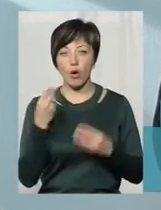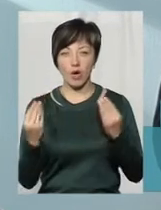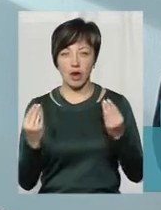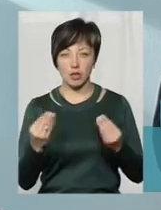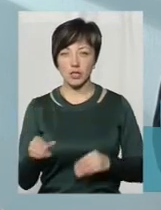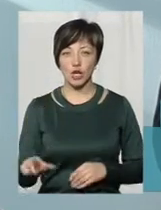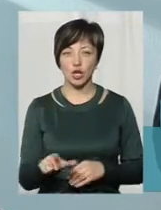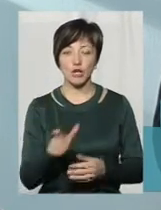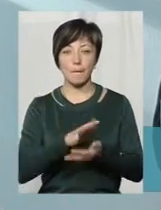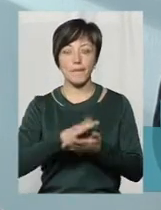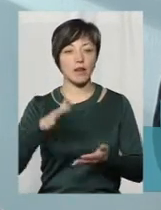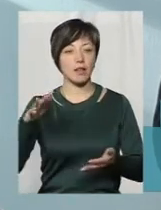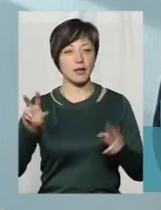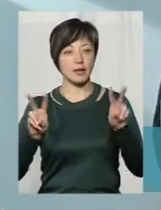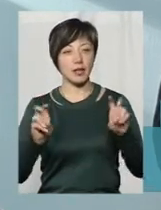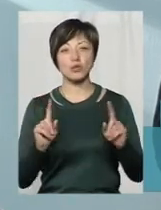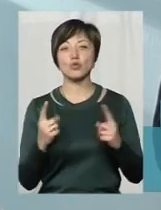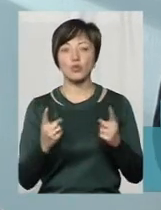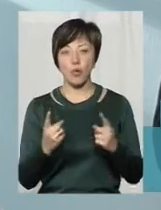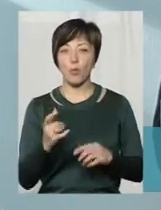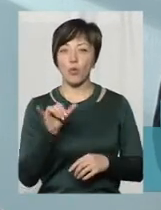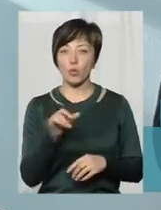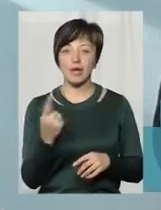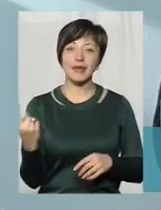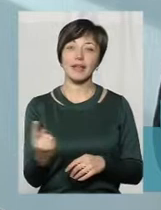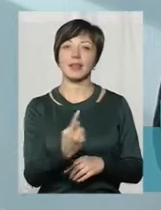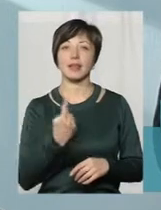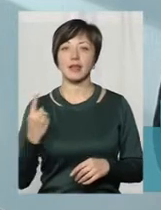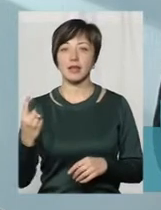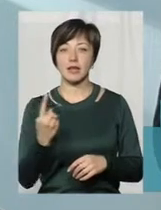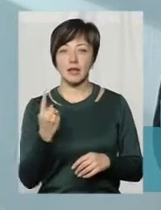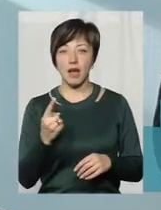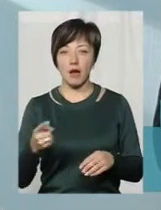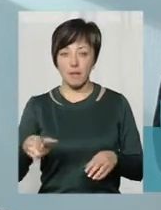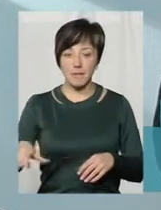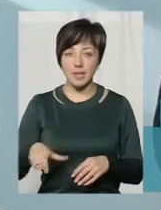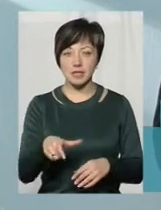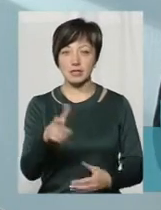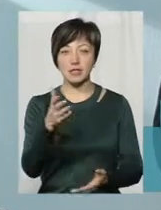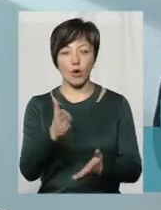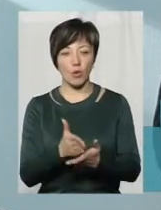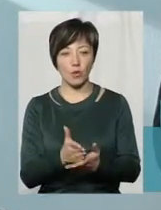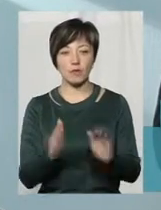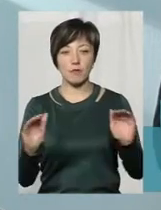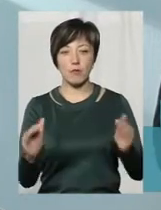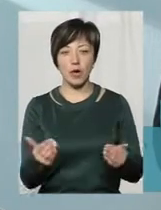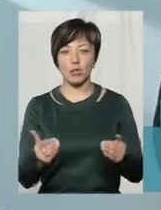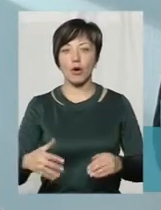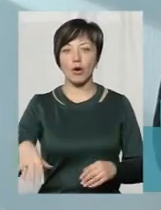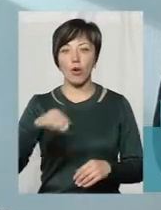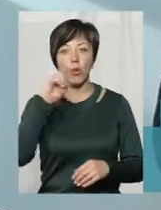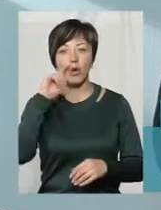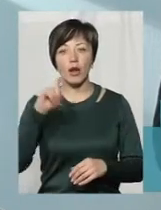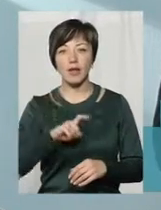річка Перлина. Чому Перлина? Тому що вона єдина, басейн якої цілком знаходиться в межах України.